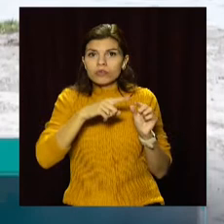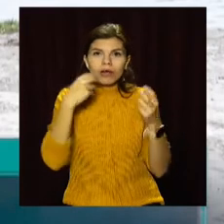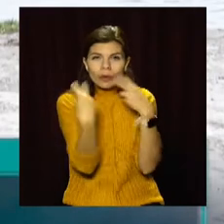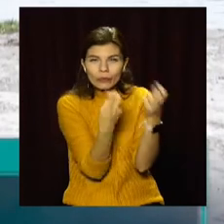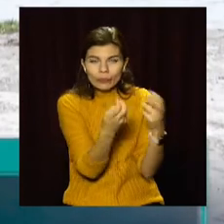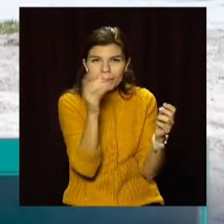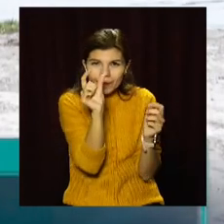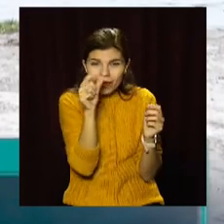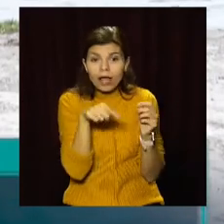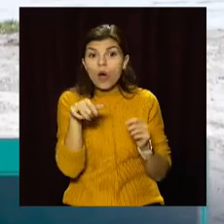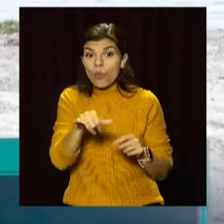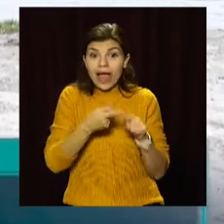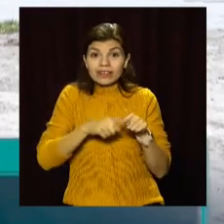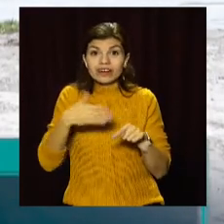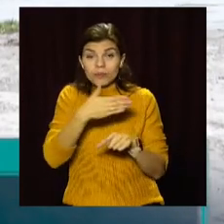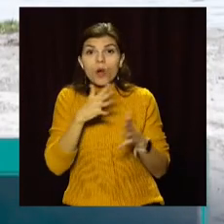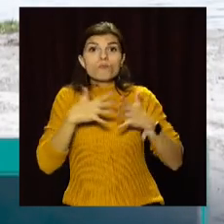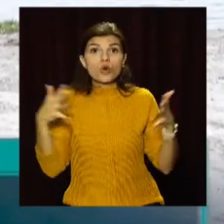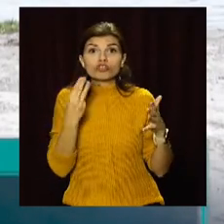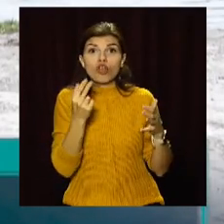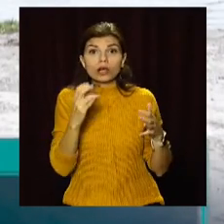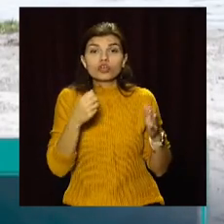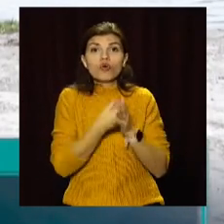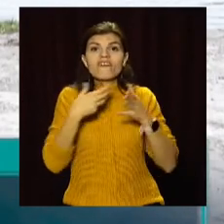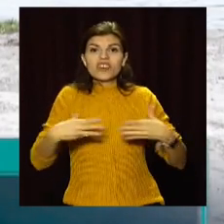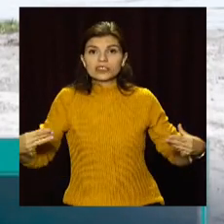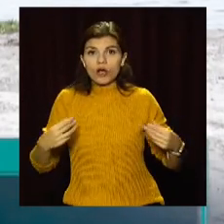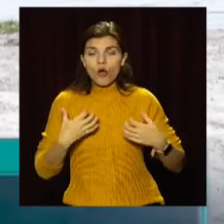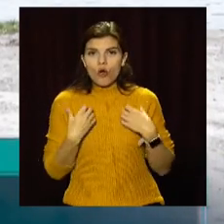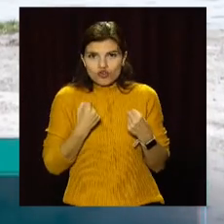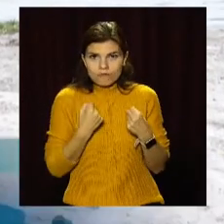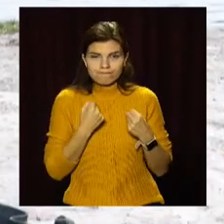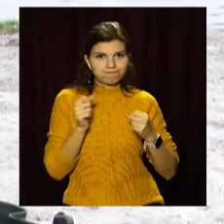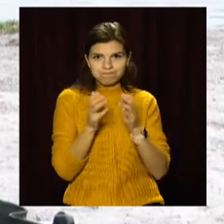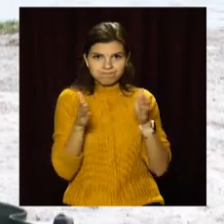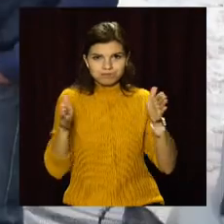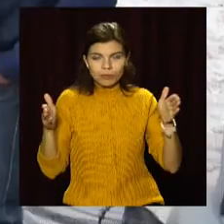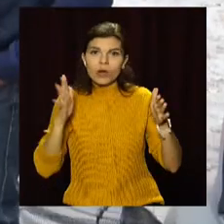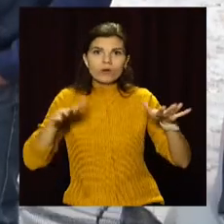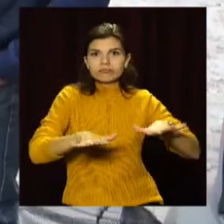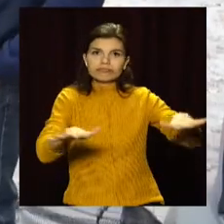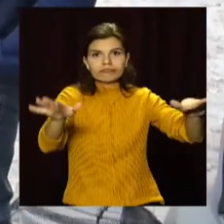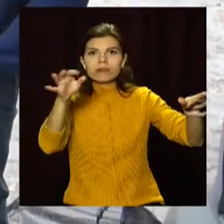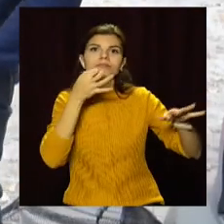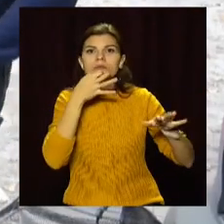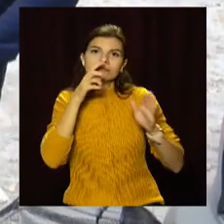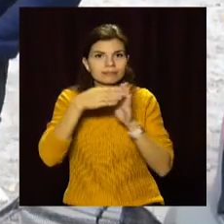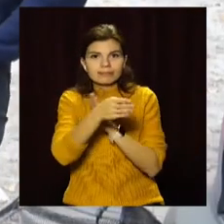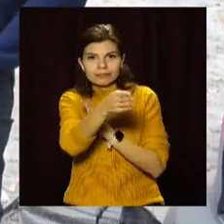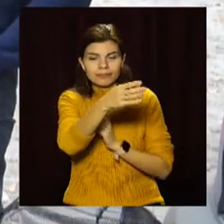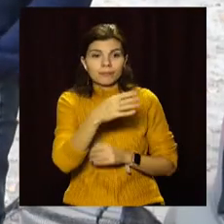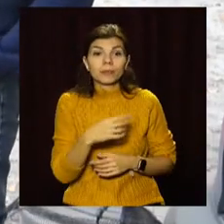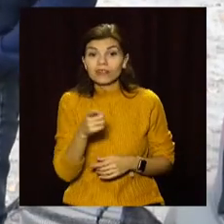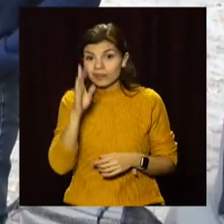риби шансів більше вирости, к весні окріпнути і розпреділитися по акваторії. Олександр Примак любить